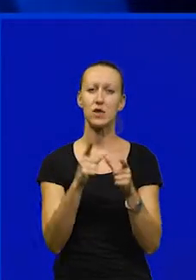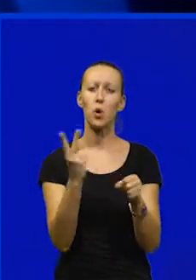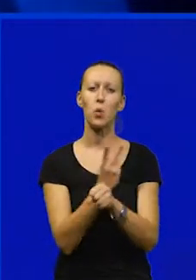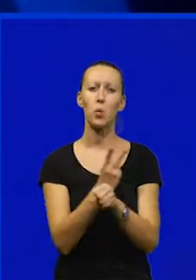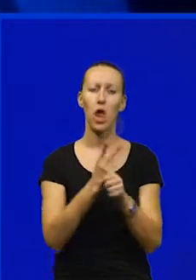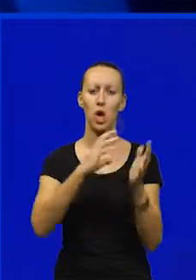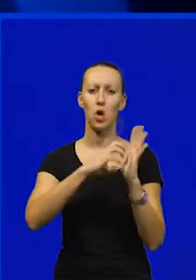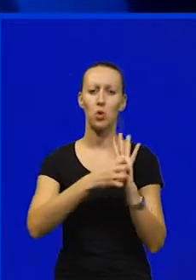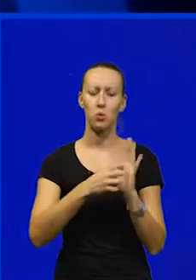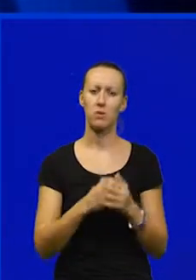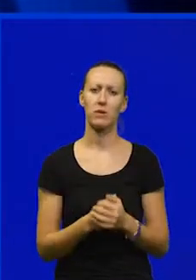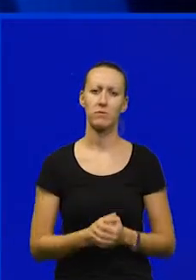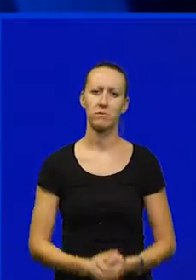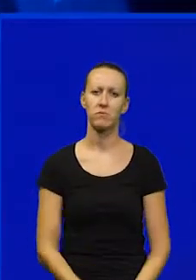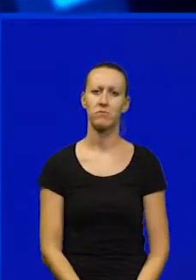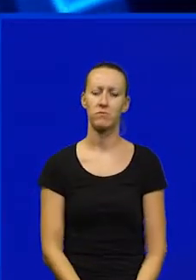uljanik grupi.